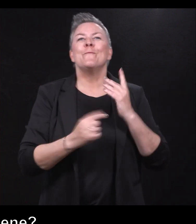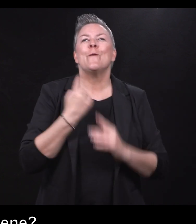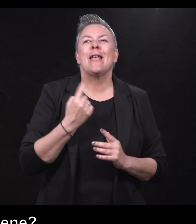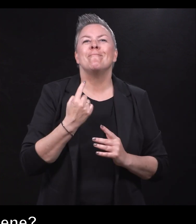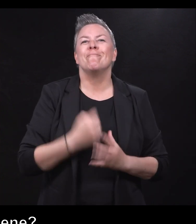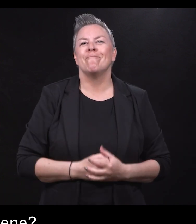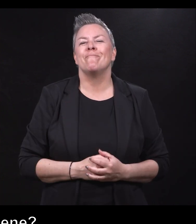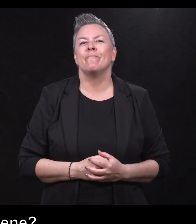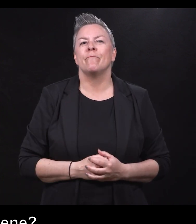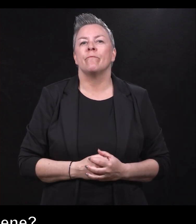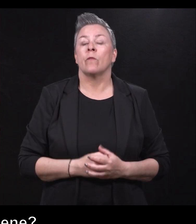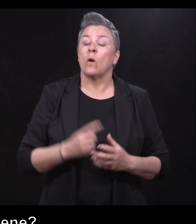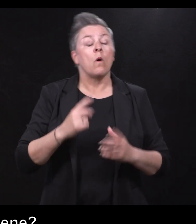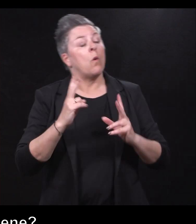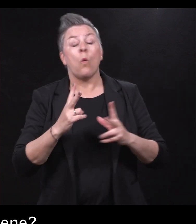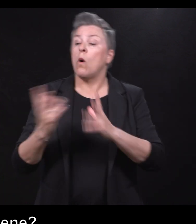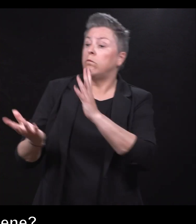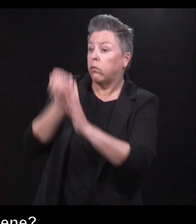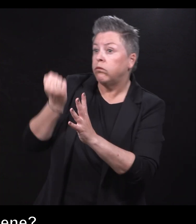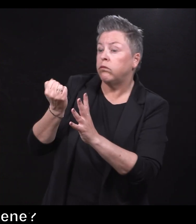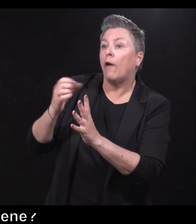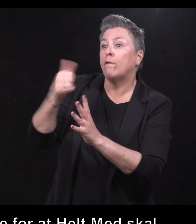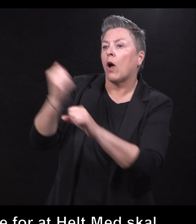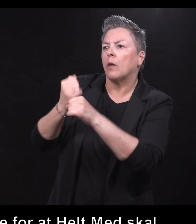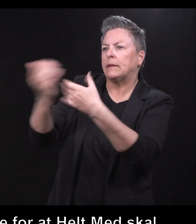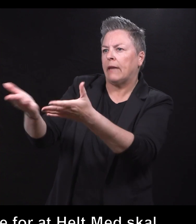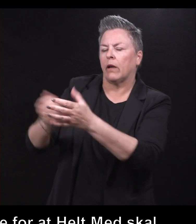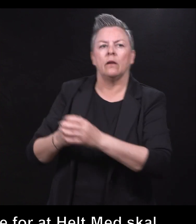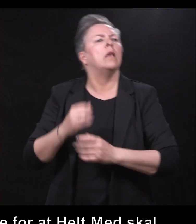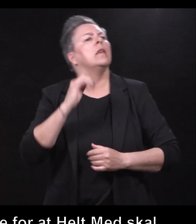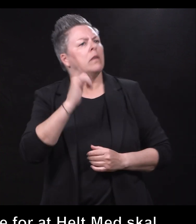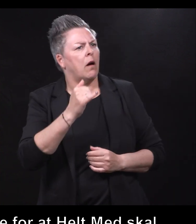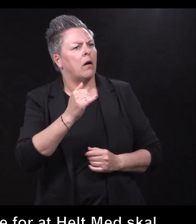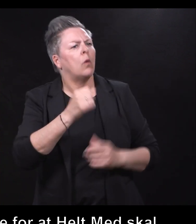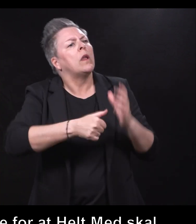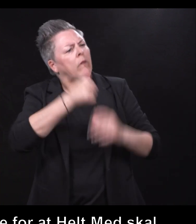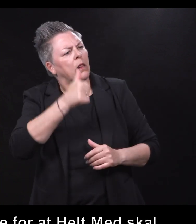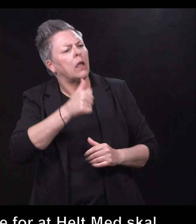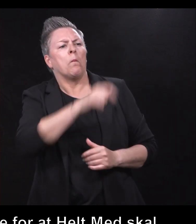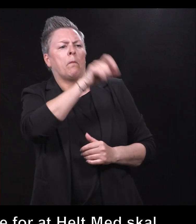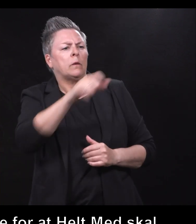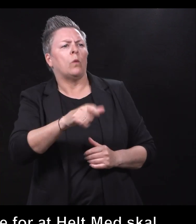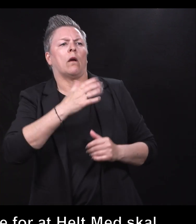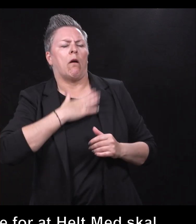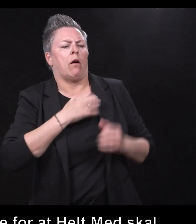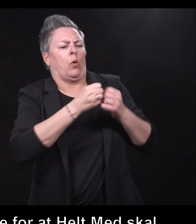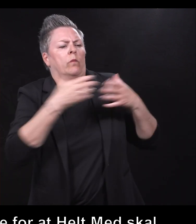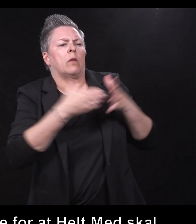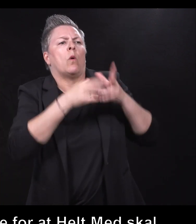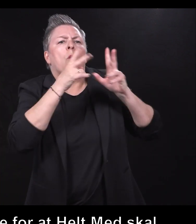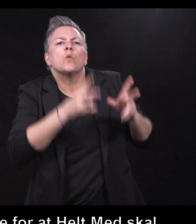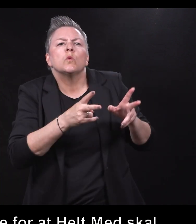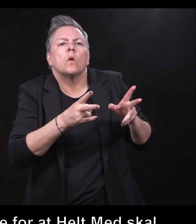Og det er til nytte for arbeidsgiverne. Ja. Og det er viktig at personer med utviklingshemming blir